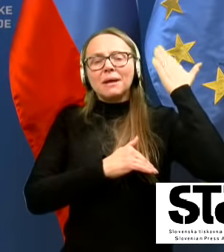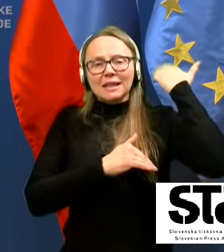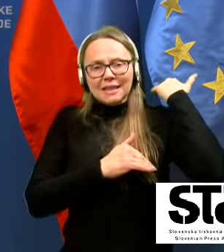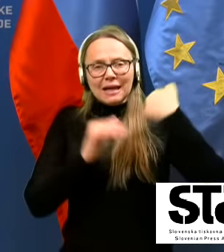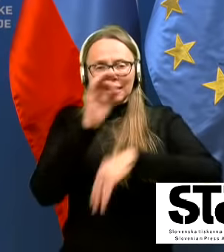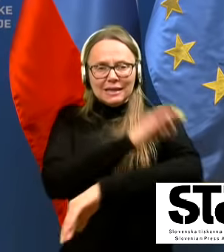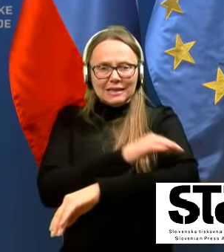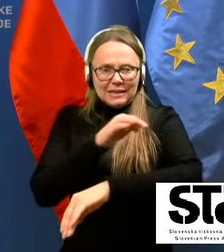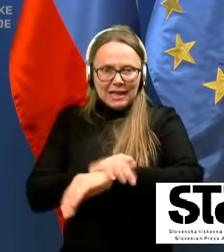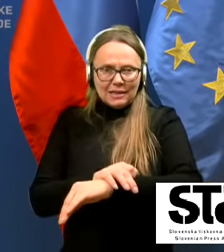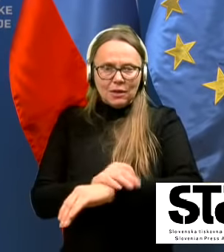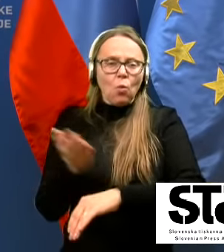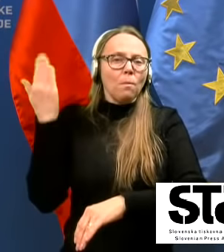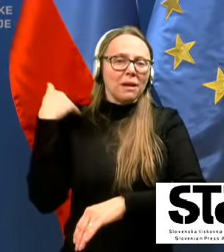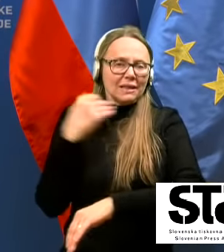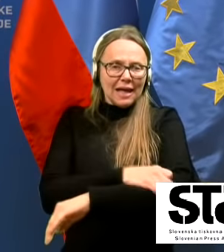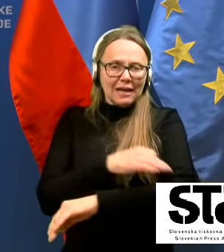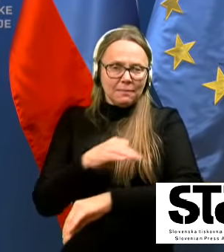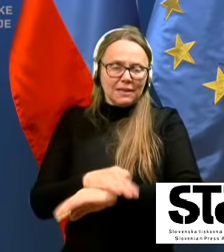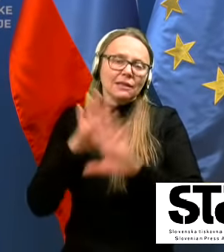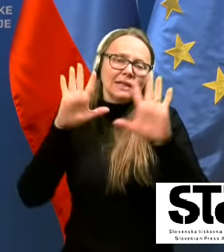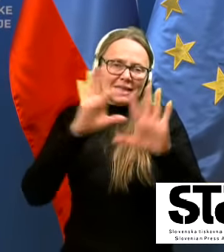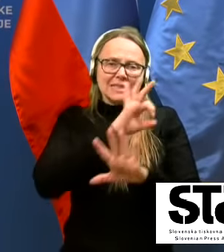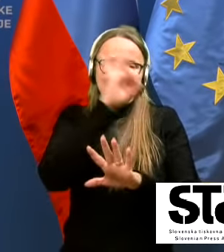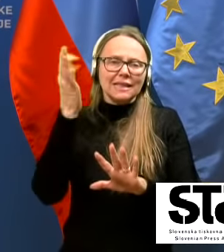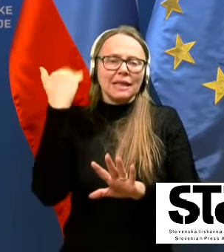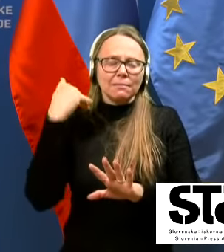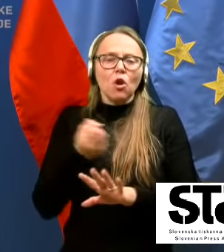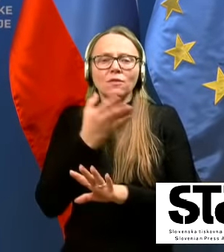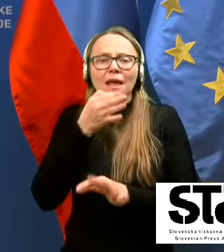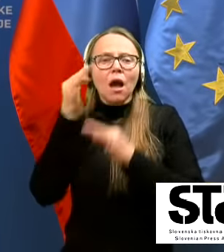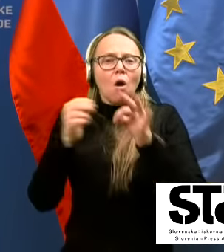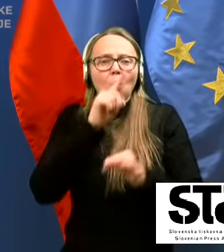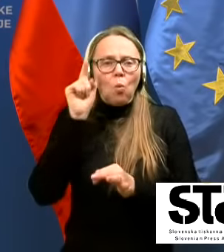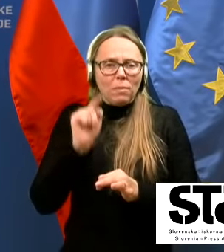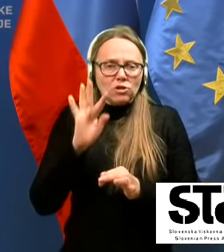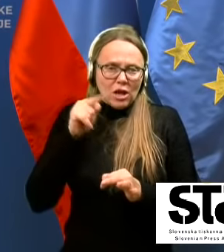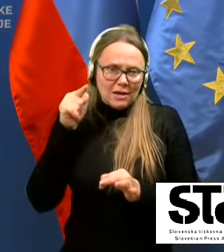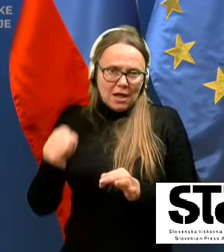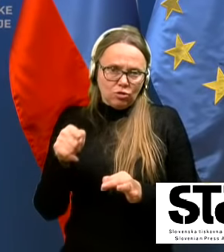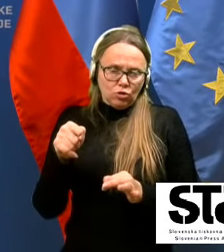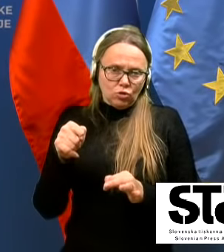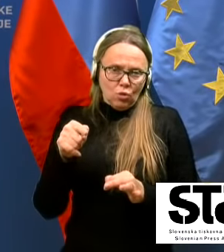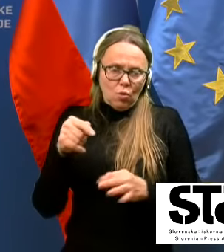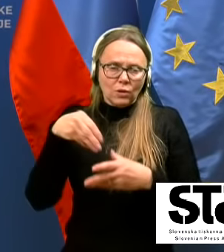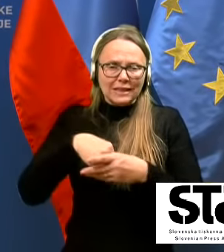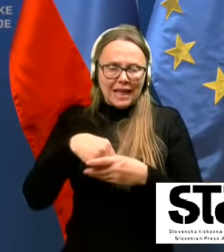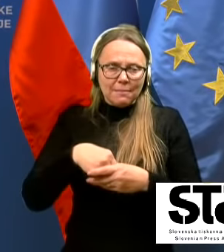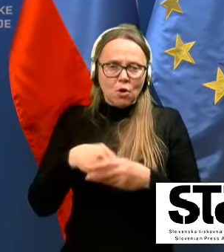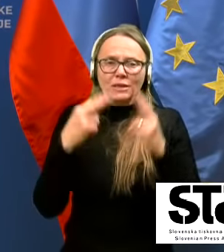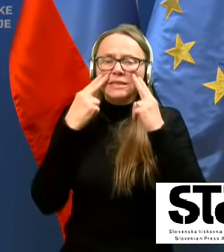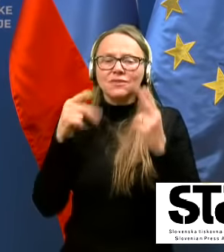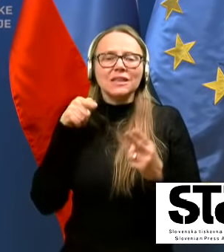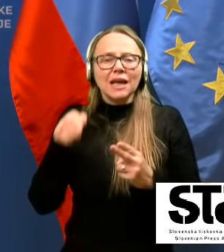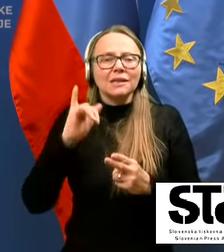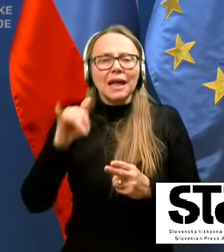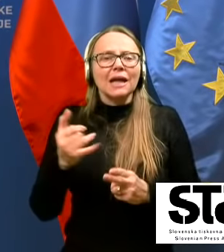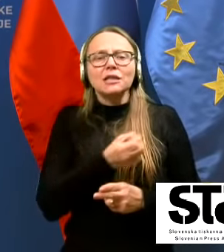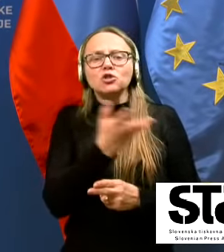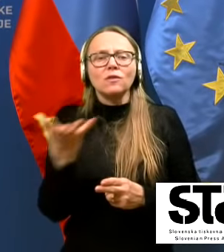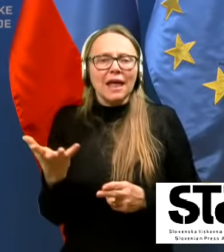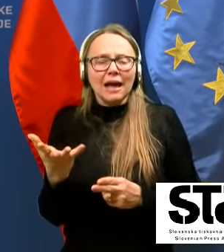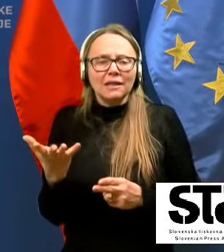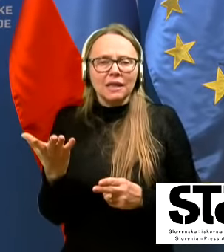tednih, oziroma v pretekljem tednu desetih, nekaj je bilo kar nekaj prešla na to tema, posebej z vidika tega, da so nekateri